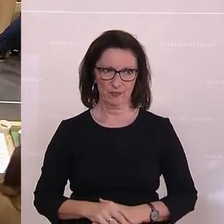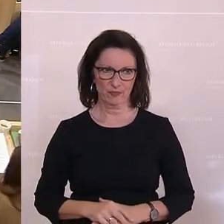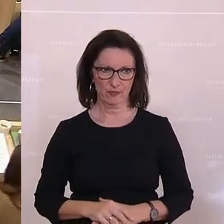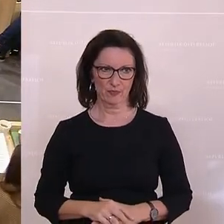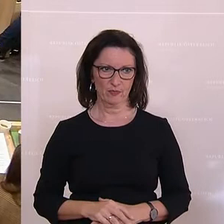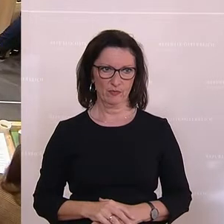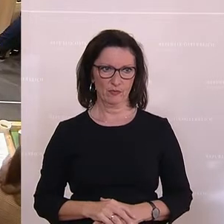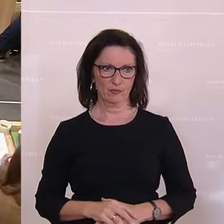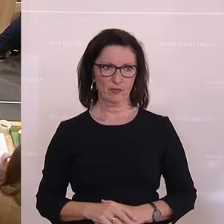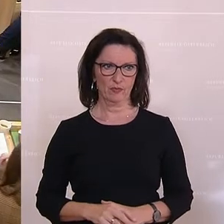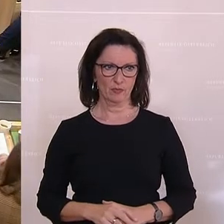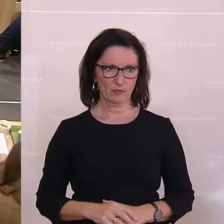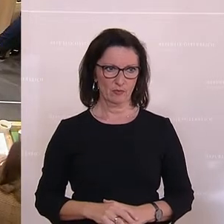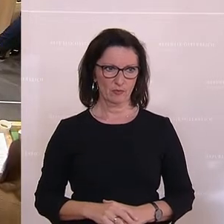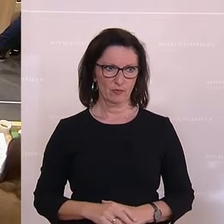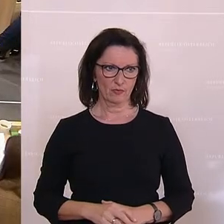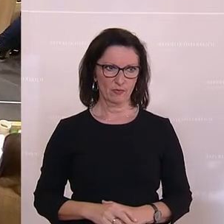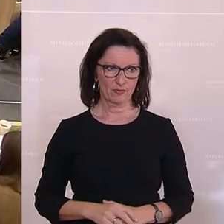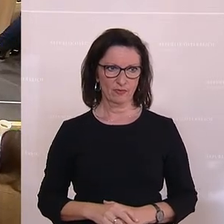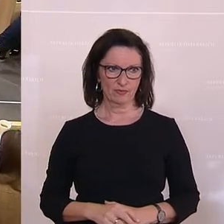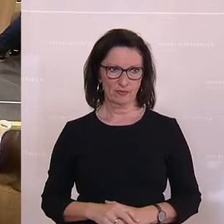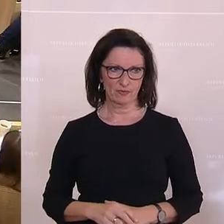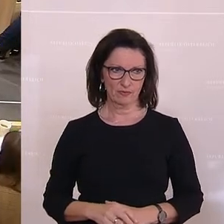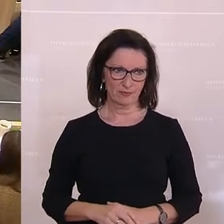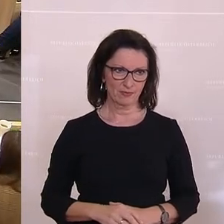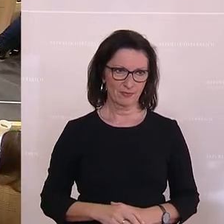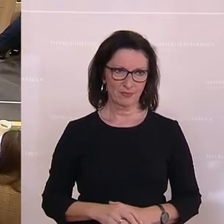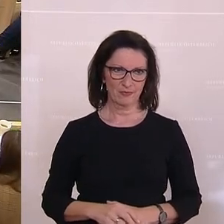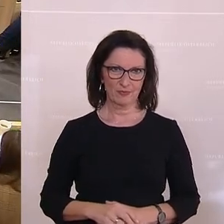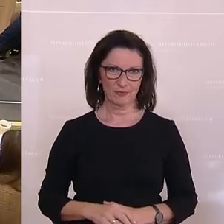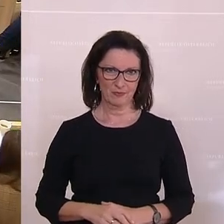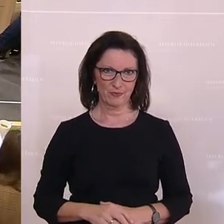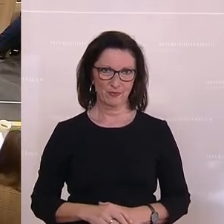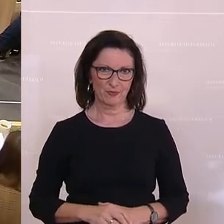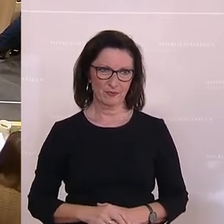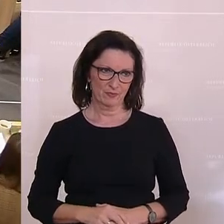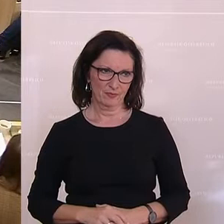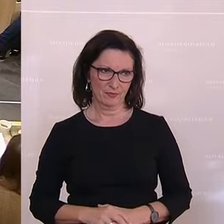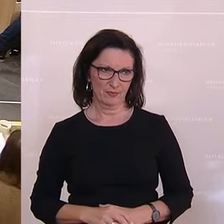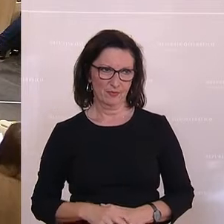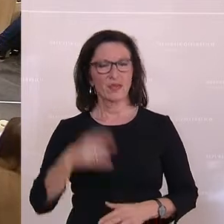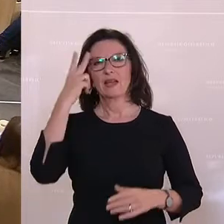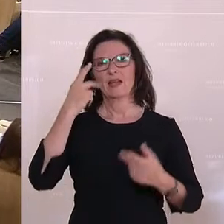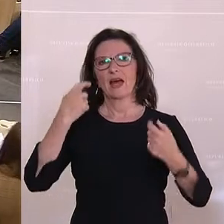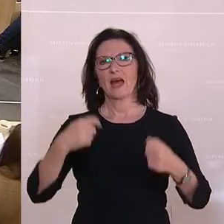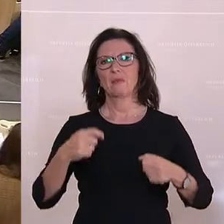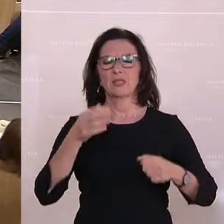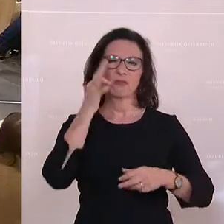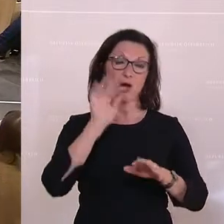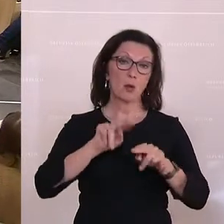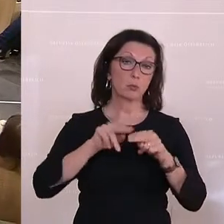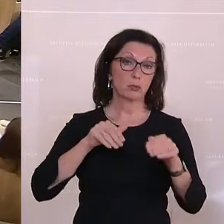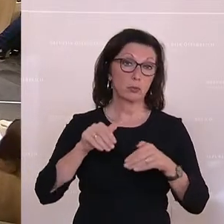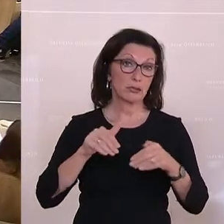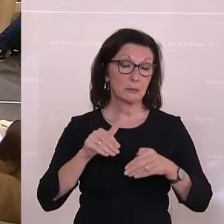Leonore Gewessler von den Grünen. Sie sagt, die Probleme des Strommarkts können nicht in Österreich gelöst werden und daher bedarf es anderer